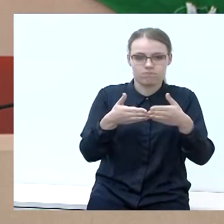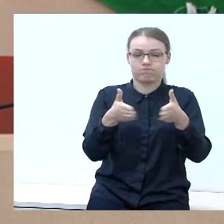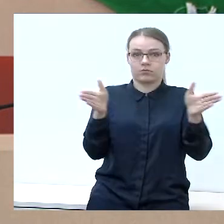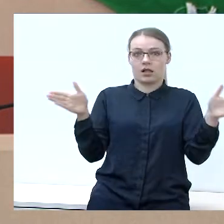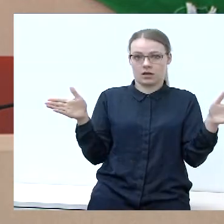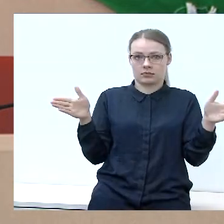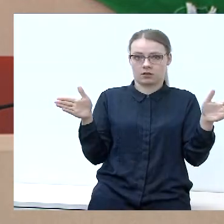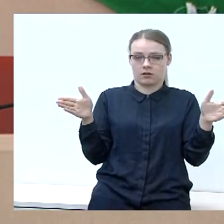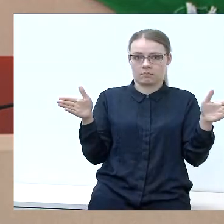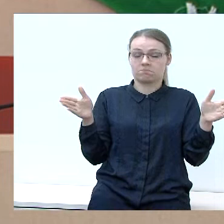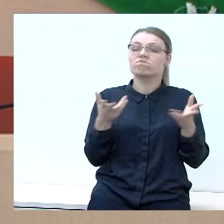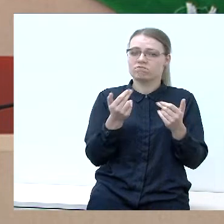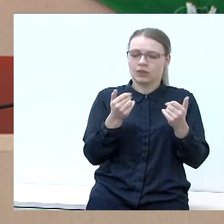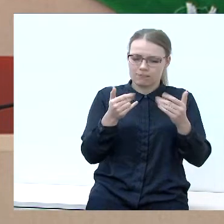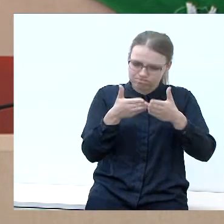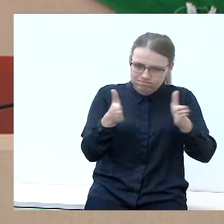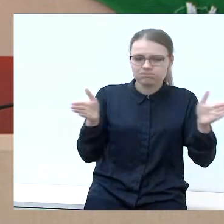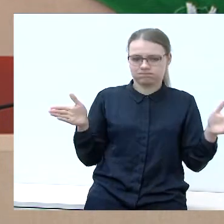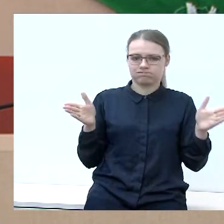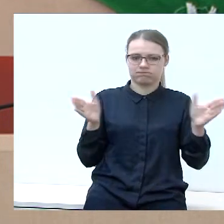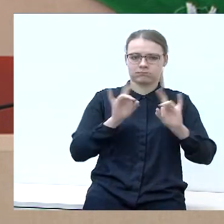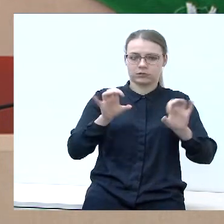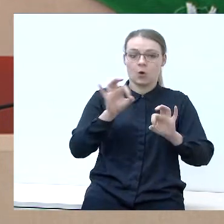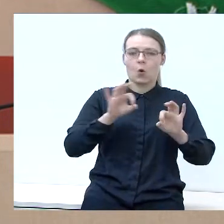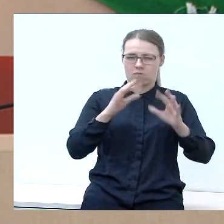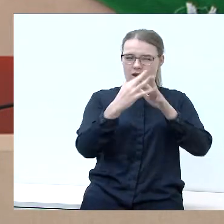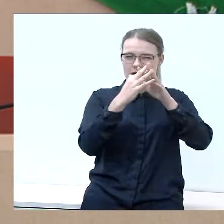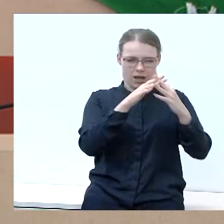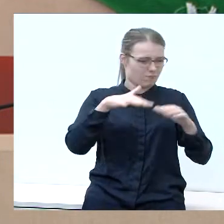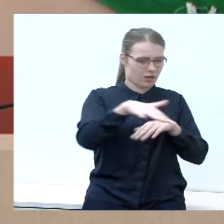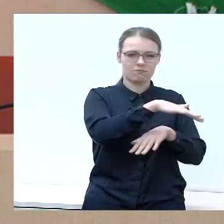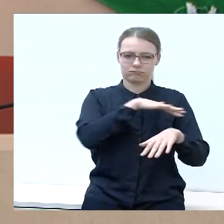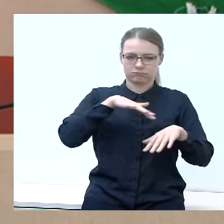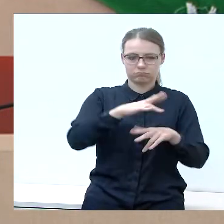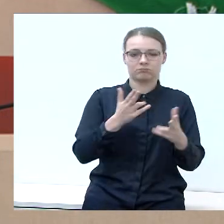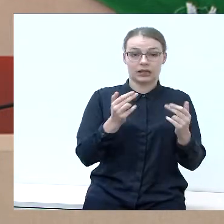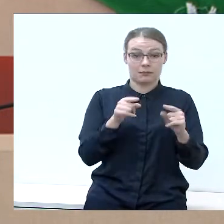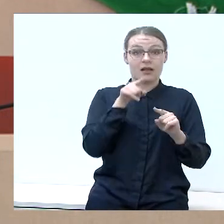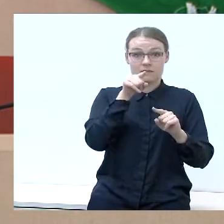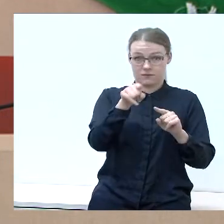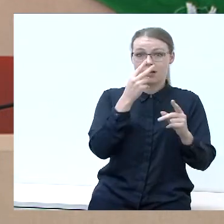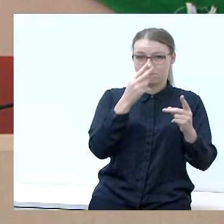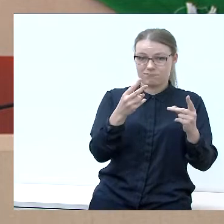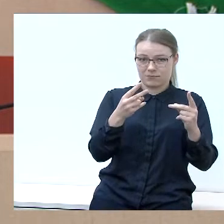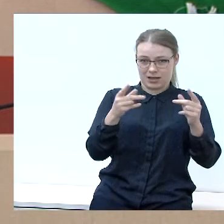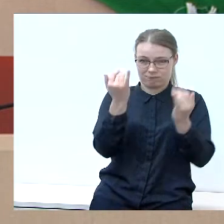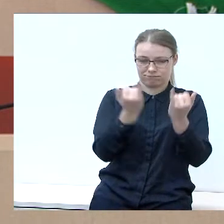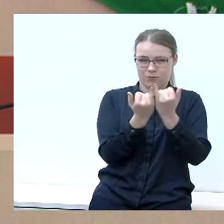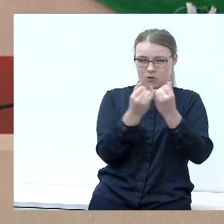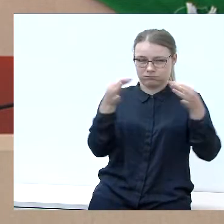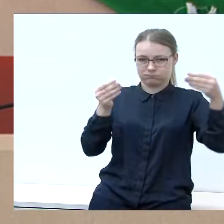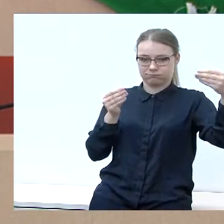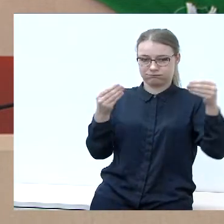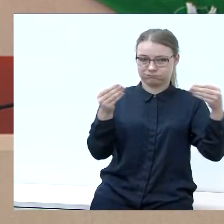Kaip taip, taip plačiaja prasme ir būtent kaimiškose vietovėse. Štai šitoje diagramoje jūs matote Marijampolės